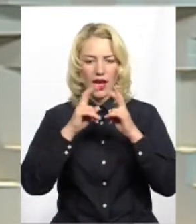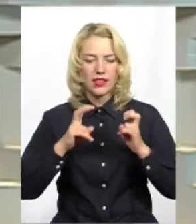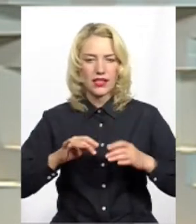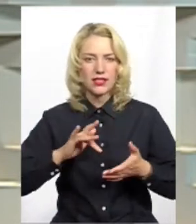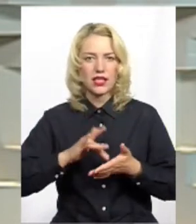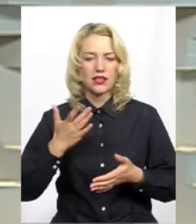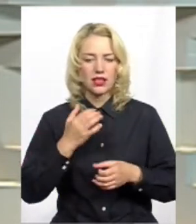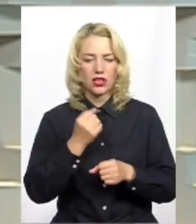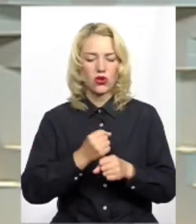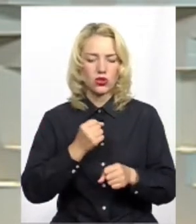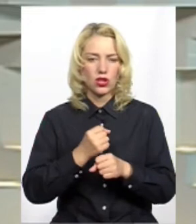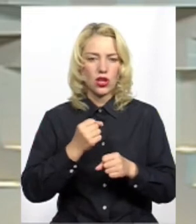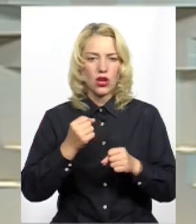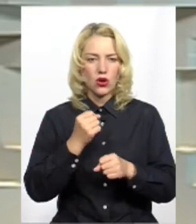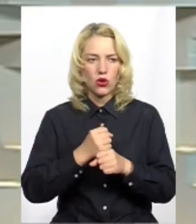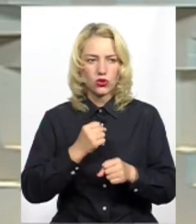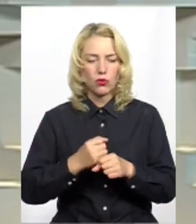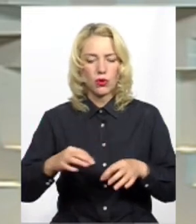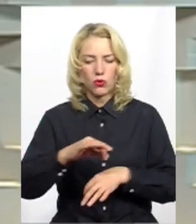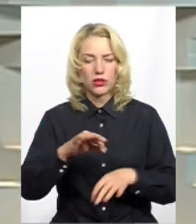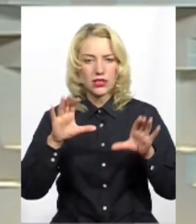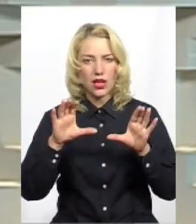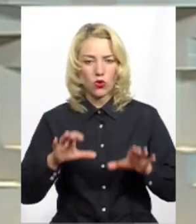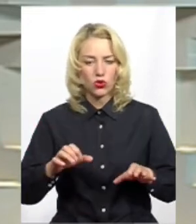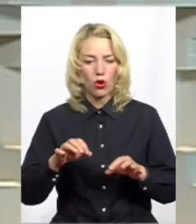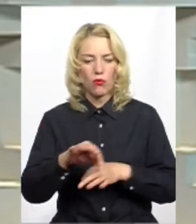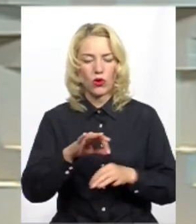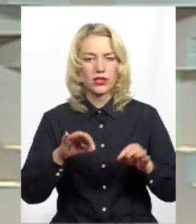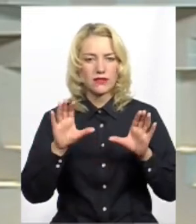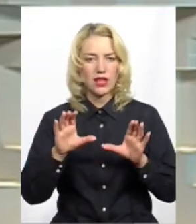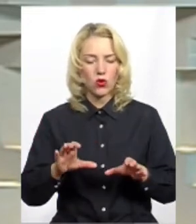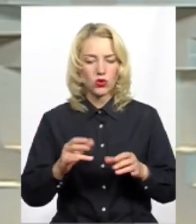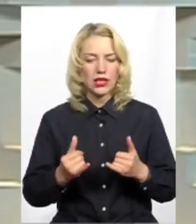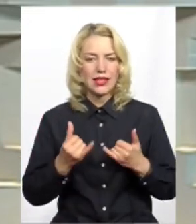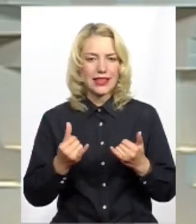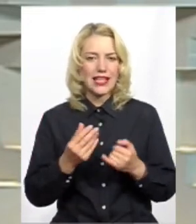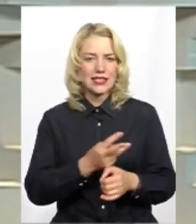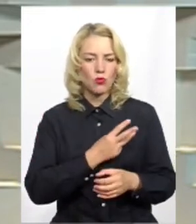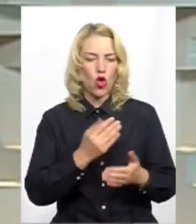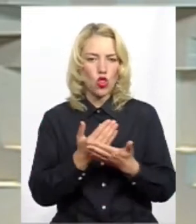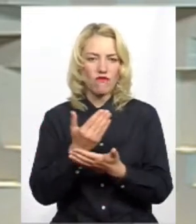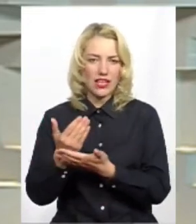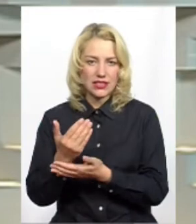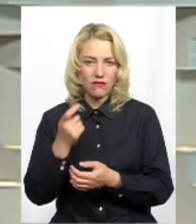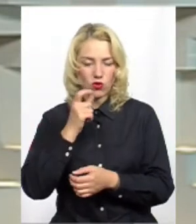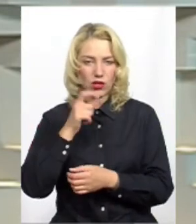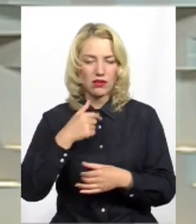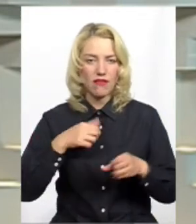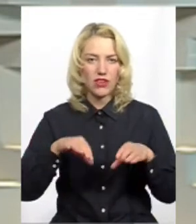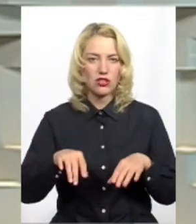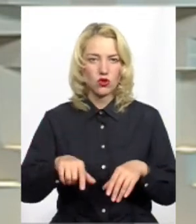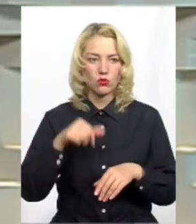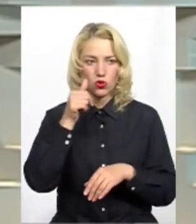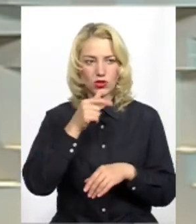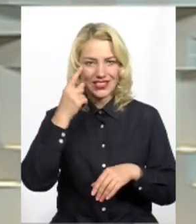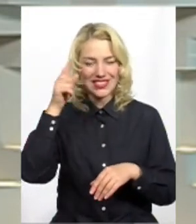розробкою проєктів реформи, проєктів законів для стимулювання інновацій в Україні, я вирішив цього року,